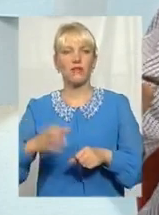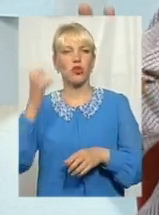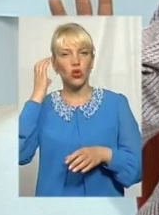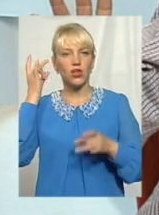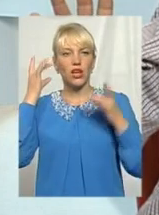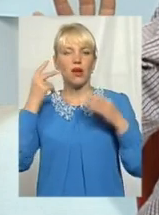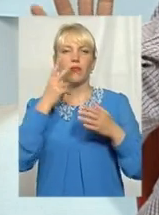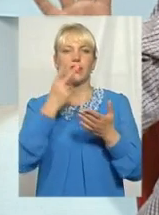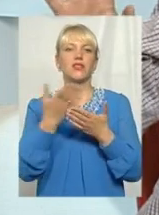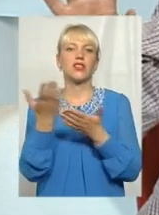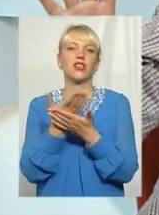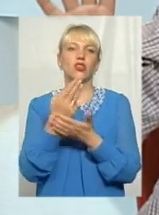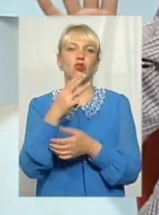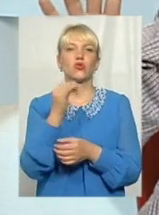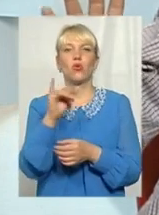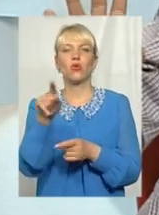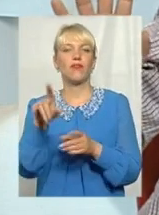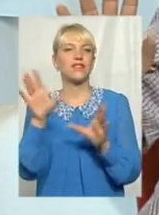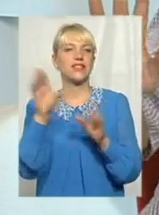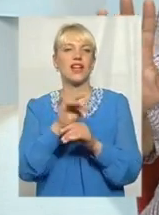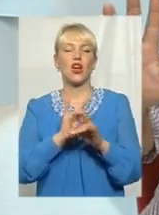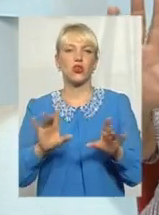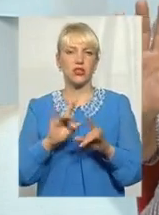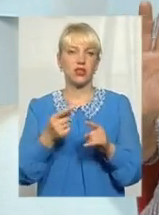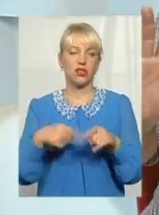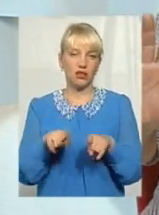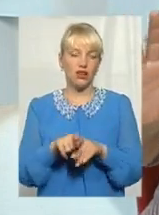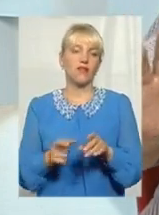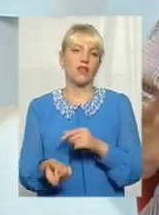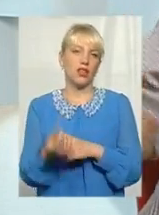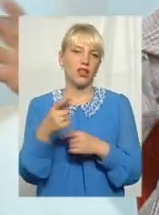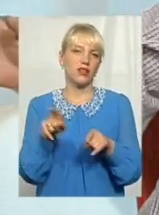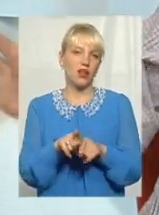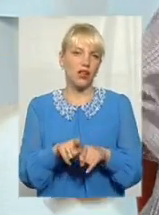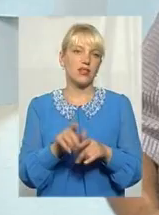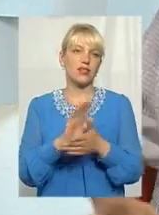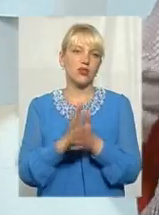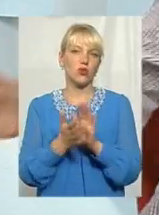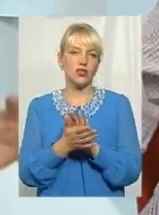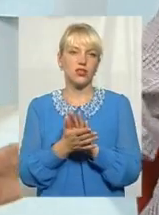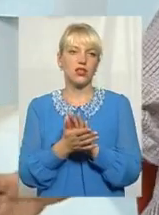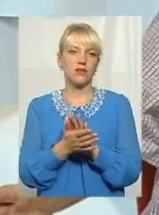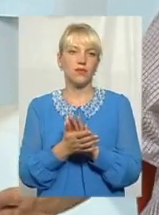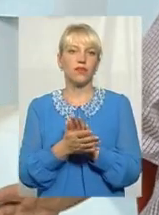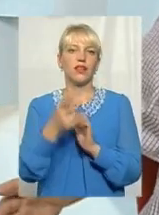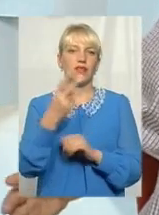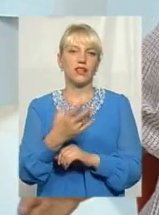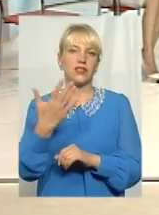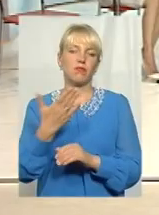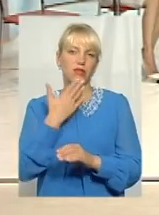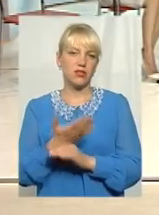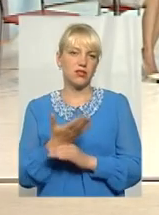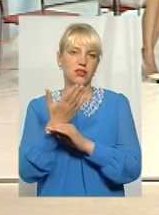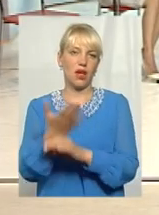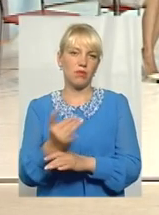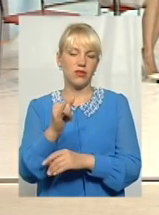дивимося серіали, дивимося ток-шоу, там все розказують. В результаті виникає така абсолютно безглузда ситуація, як пані Інна сказала, 25 запитів в